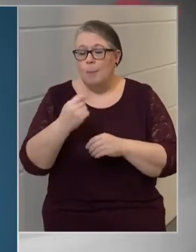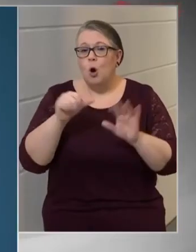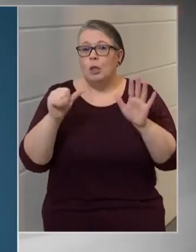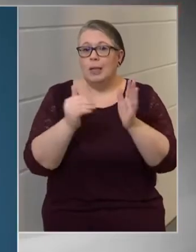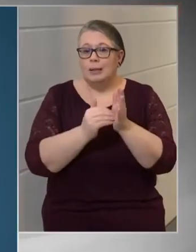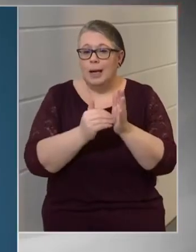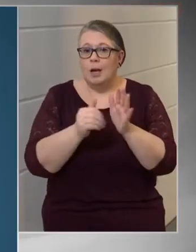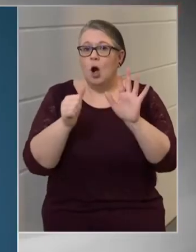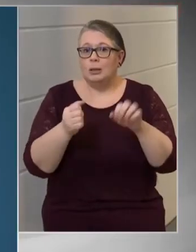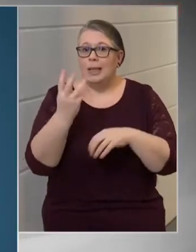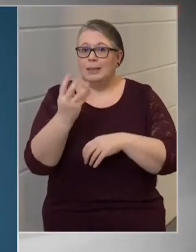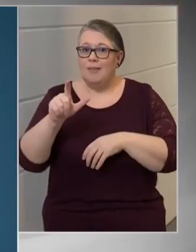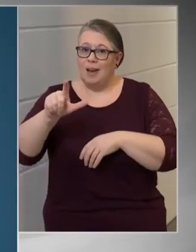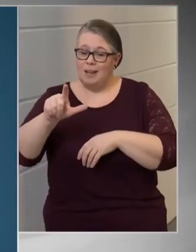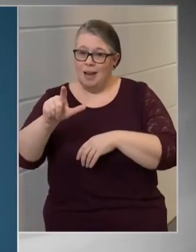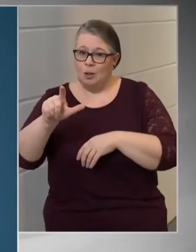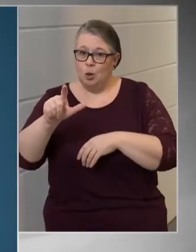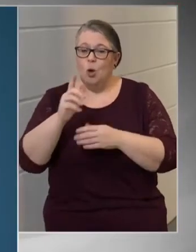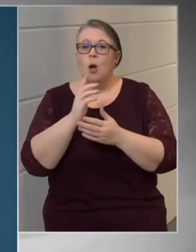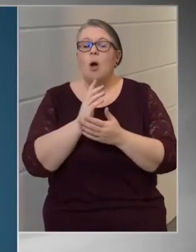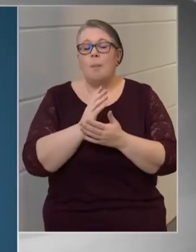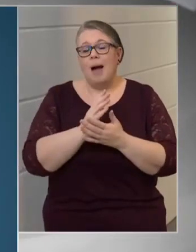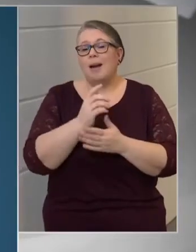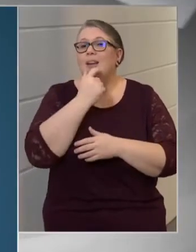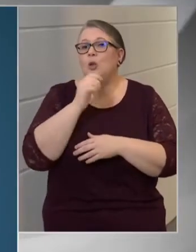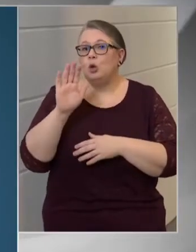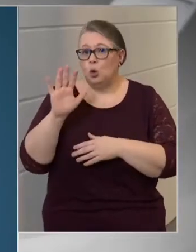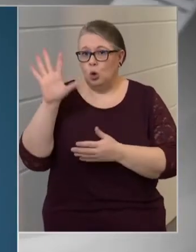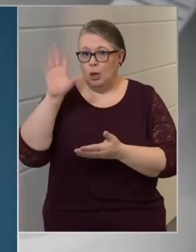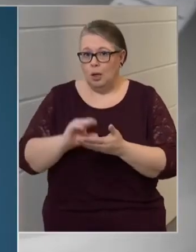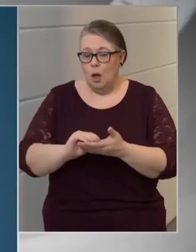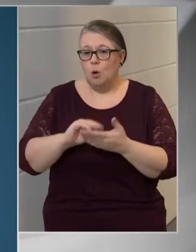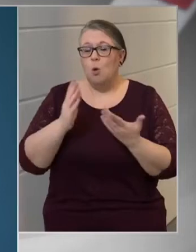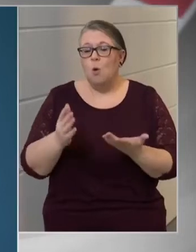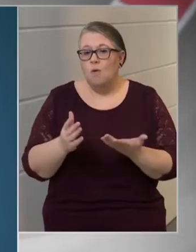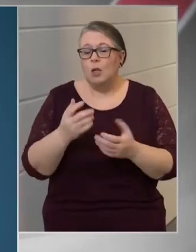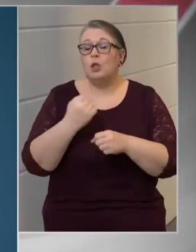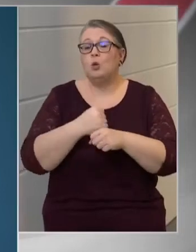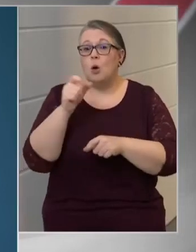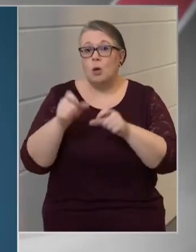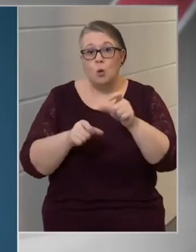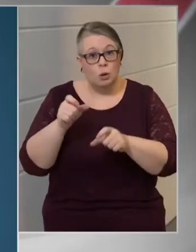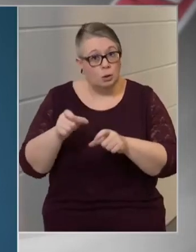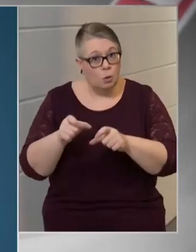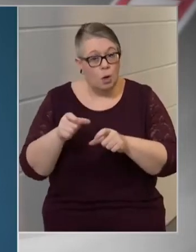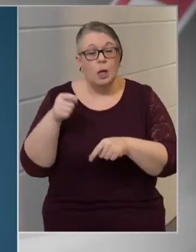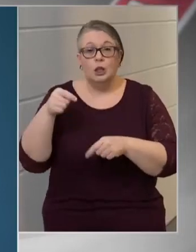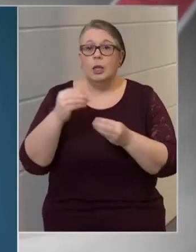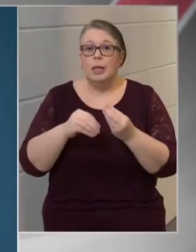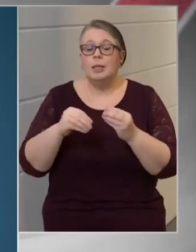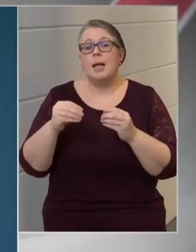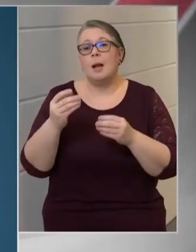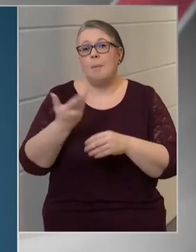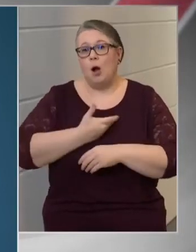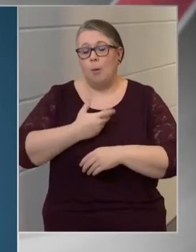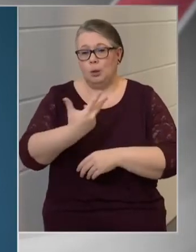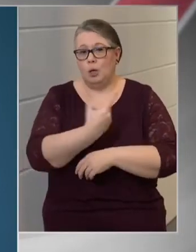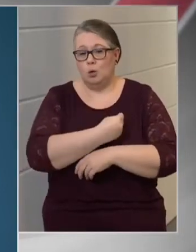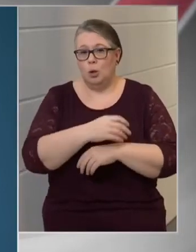6642 az, aki idős otthon lakója, illetve idős otthon dolgozójaként kapta meg a védőoltást.